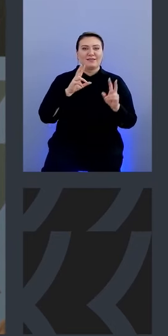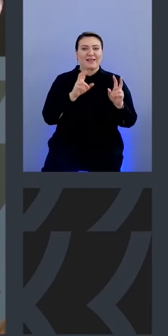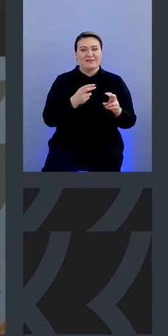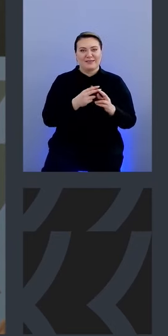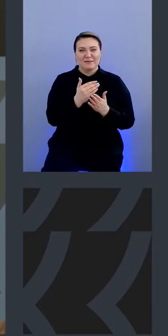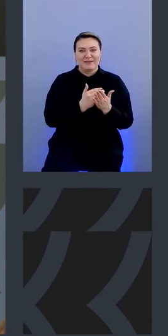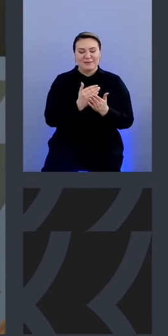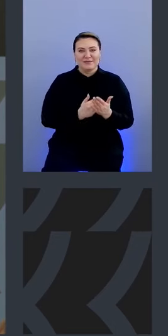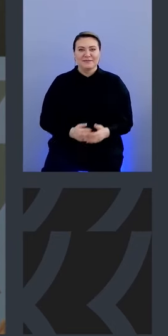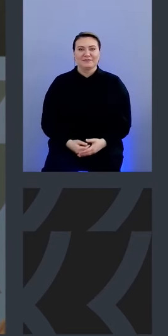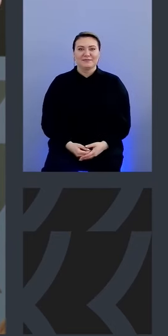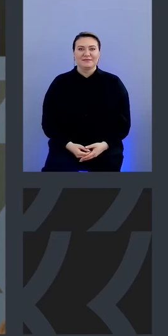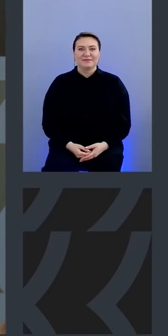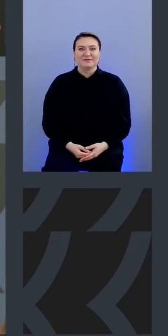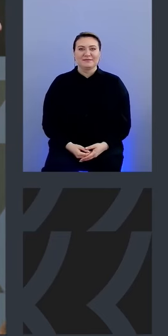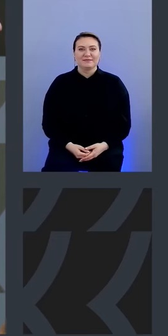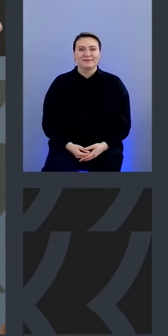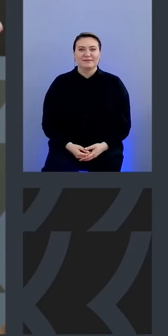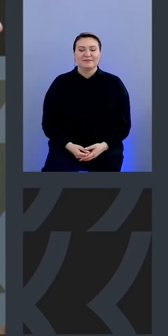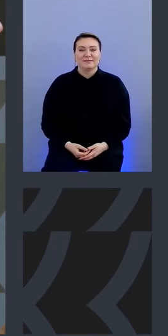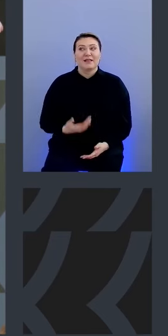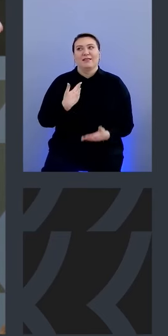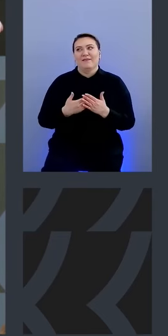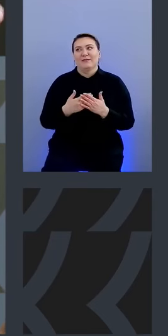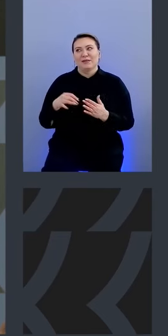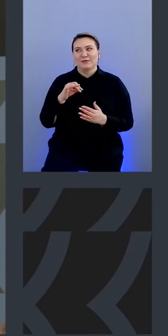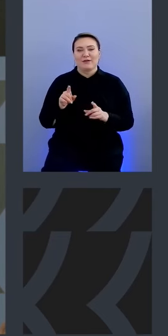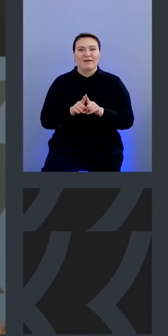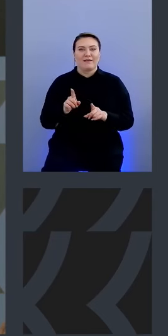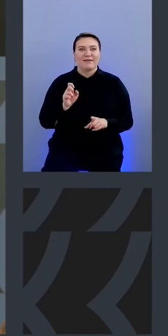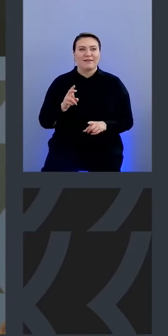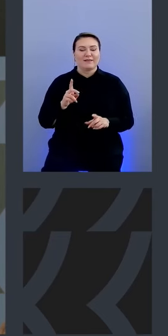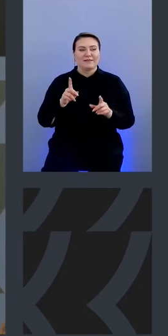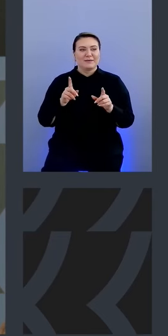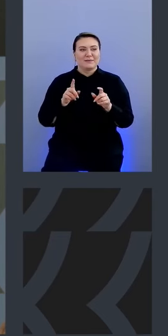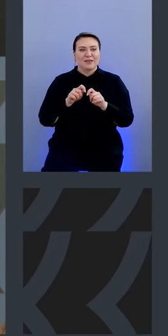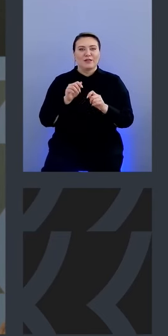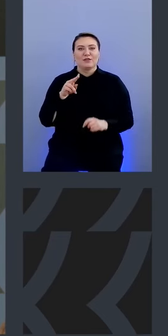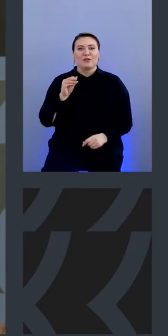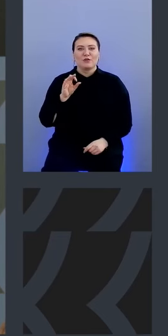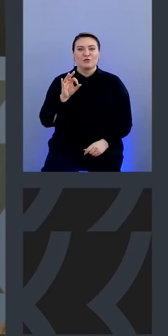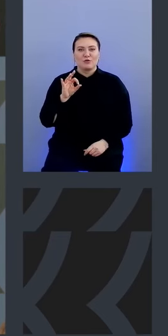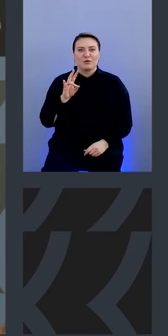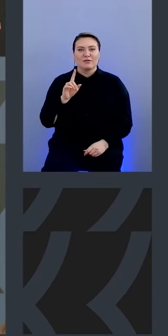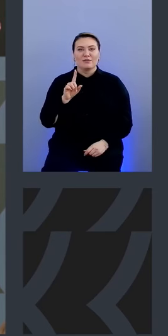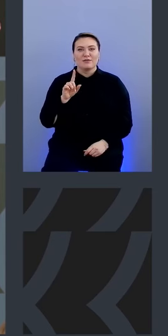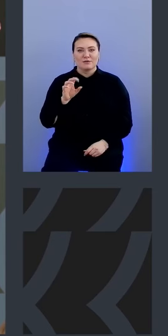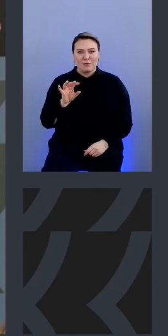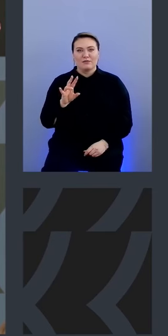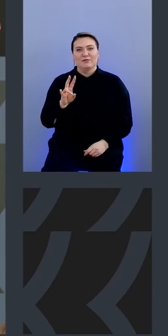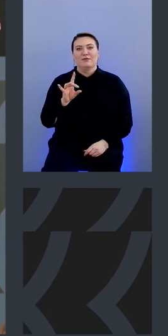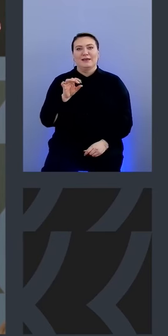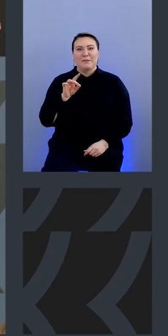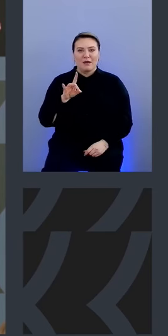это наверное история как же он жон за риппер когда создатели джон джон джон джон риппера